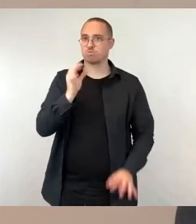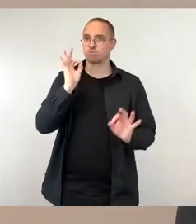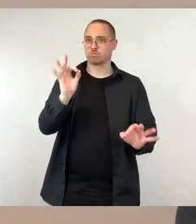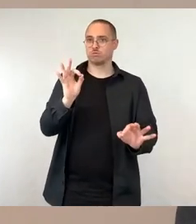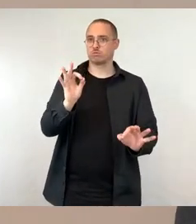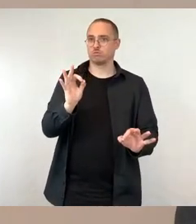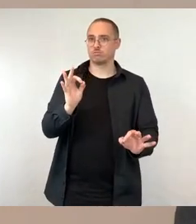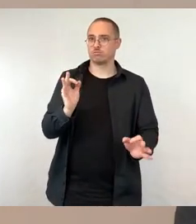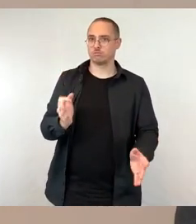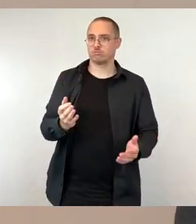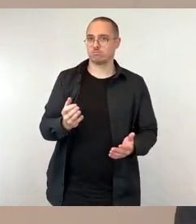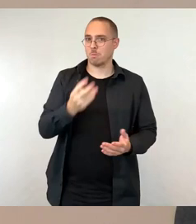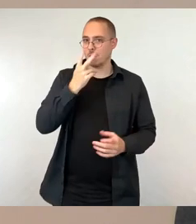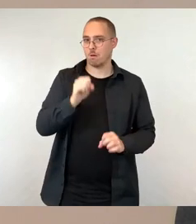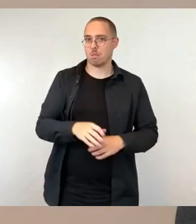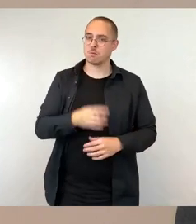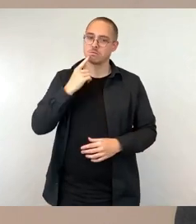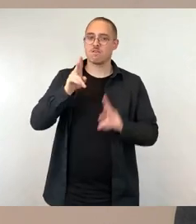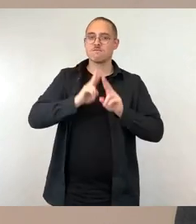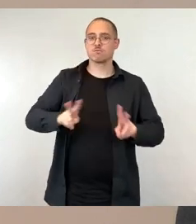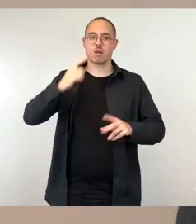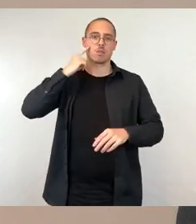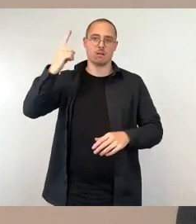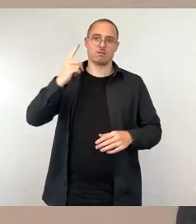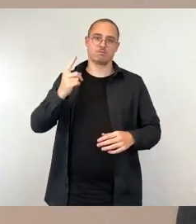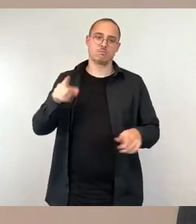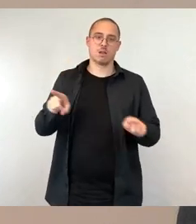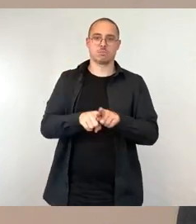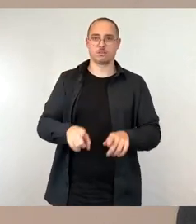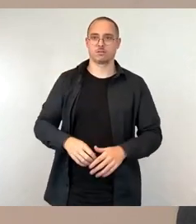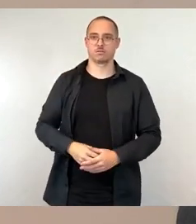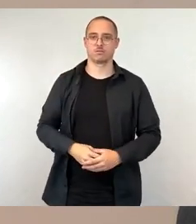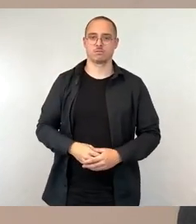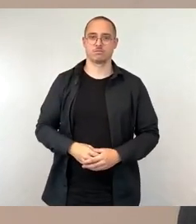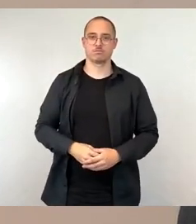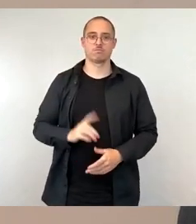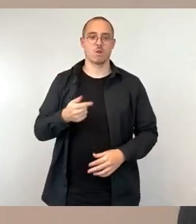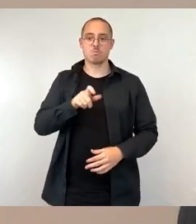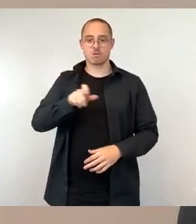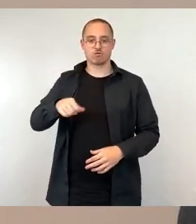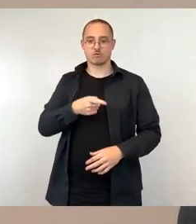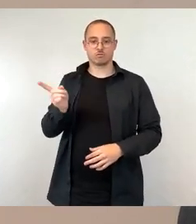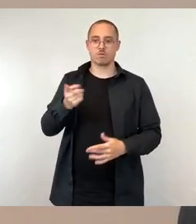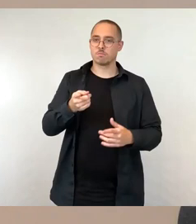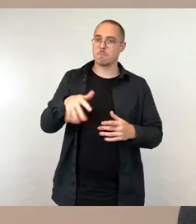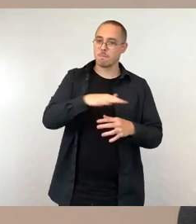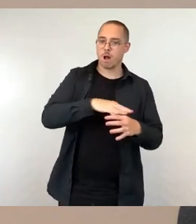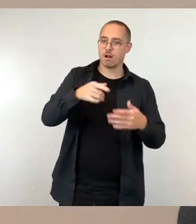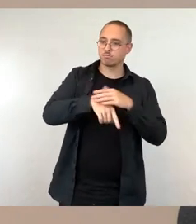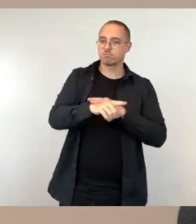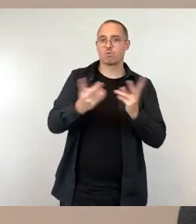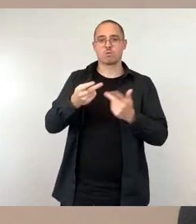und die Menschen, die den Park besuchen oder das Gericht aufsuchen, auch dort die Inschrift auf der